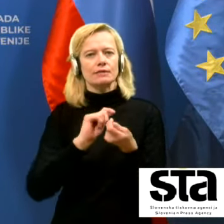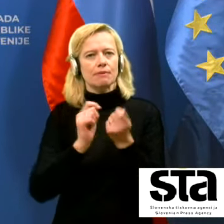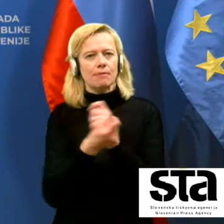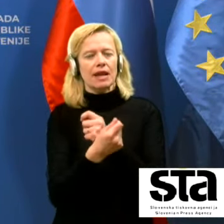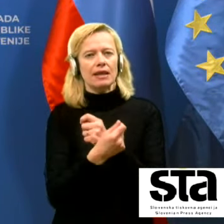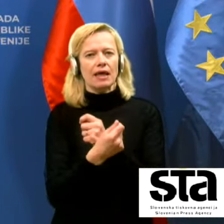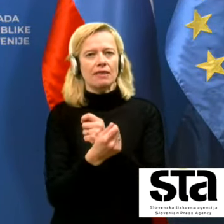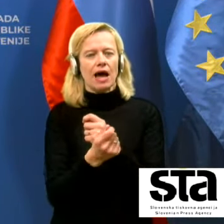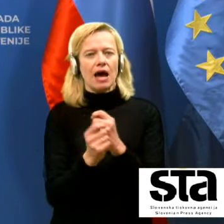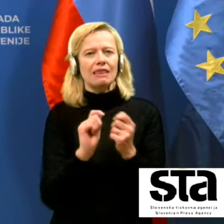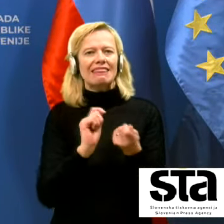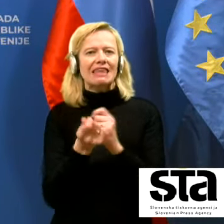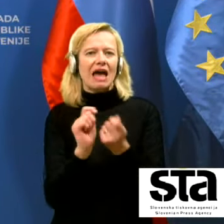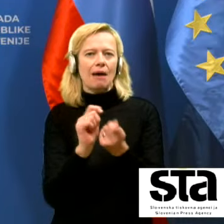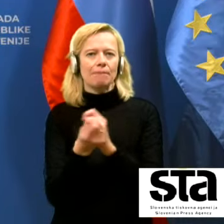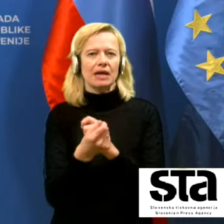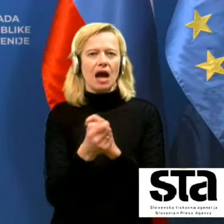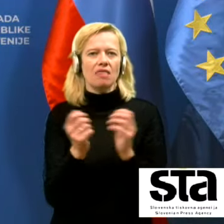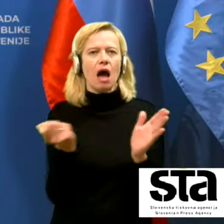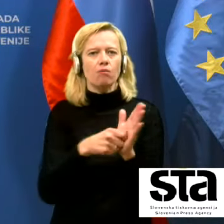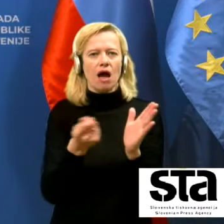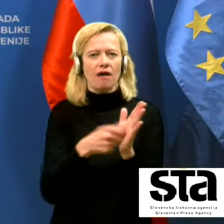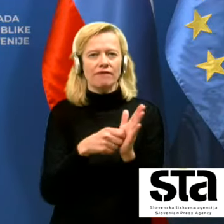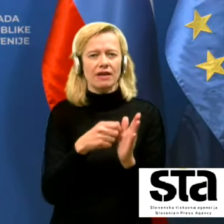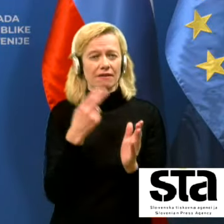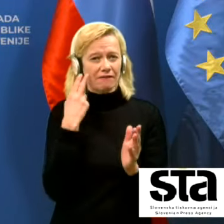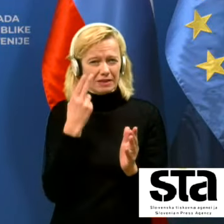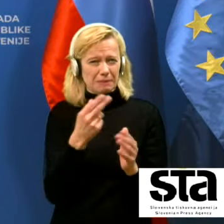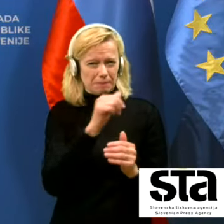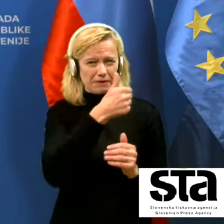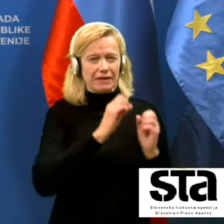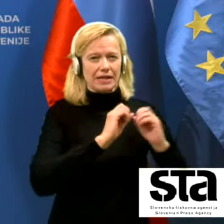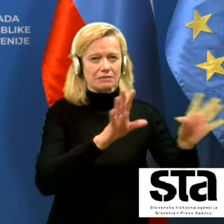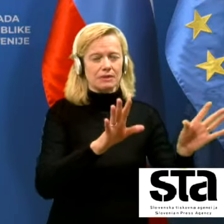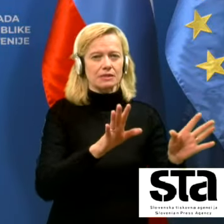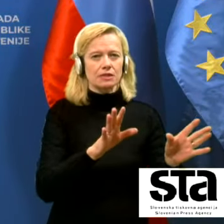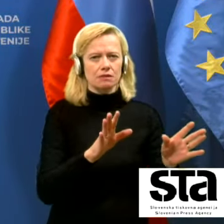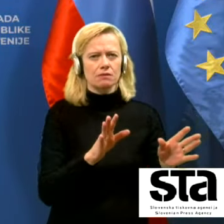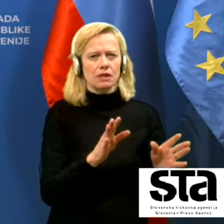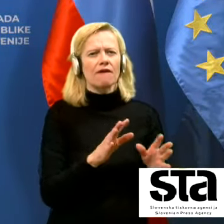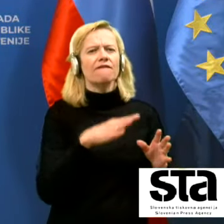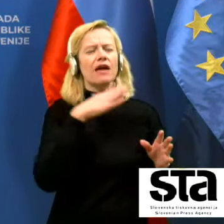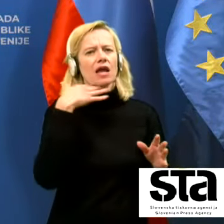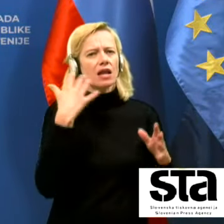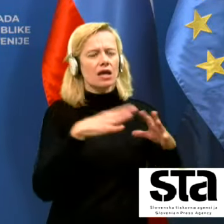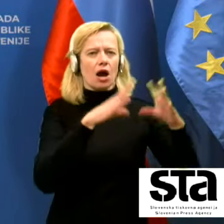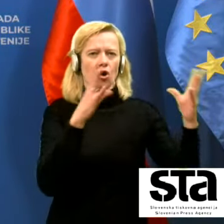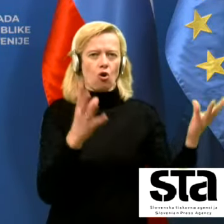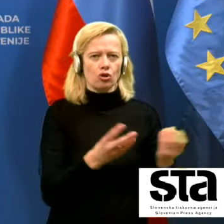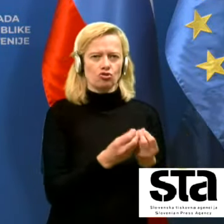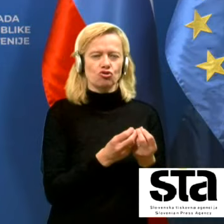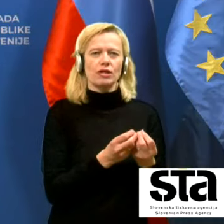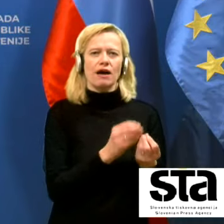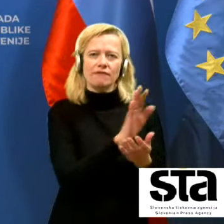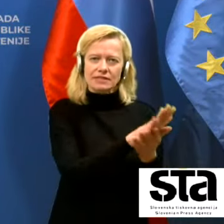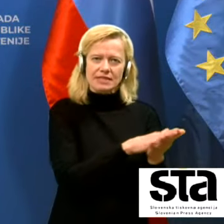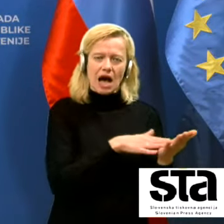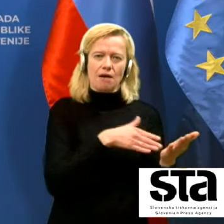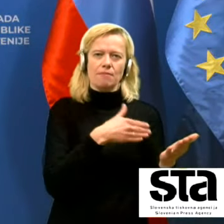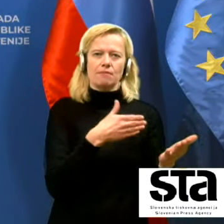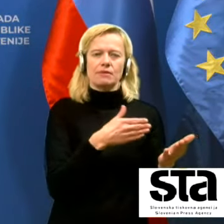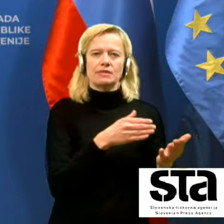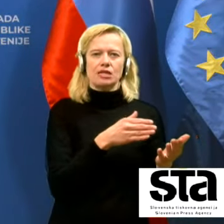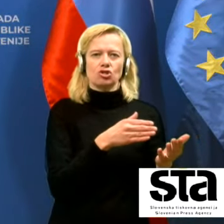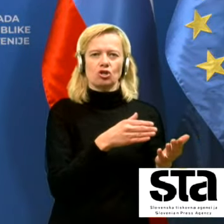dobave, namreč videli smo tudi pri prvem razpisu, da predstavlja zelo velika količina v samem začetku za